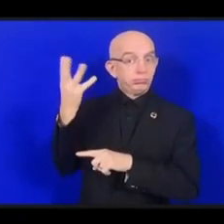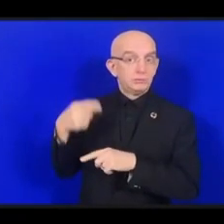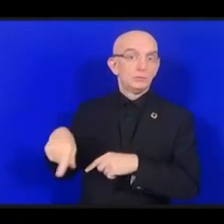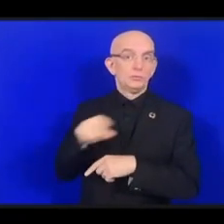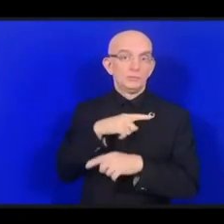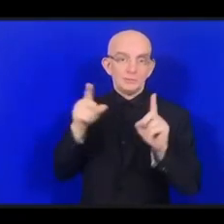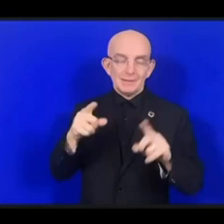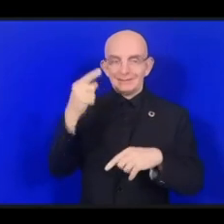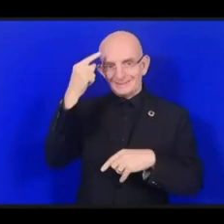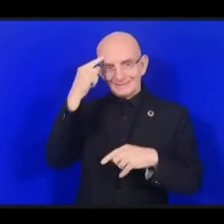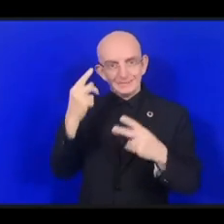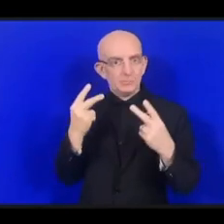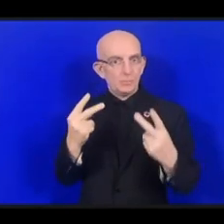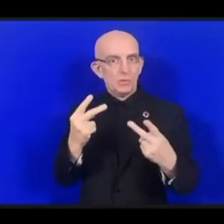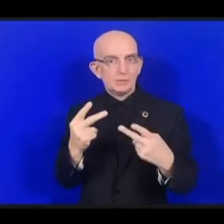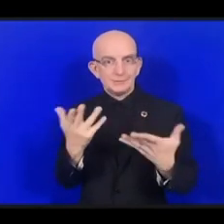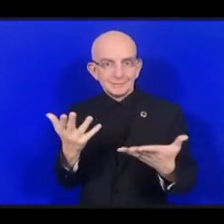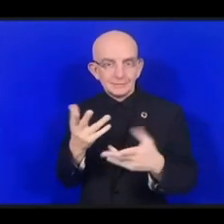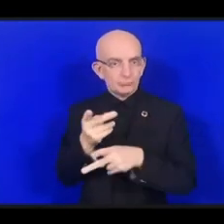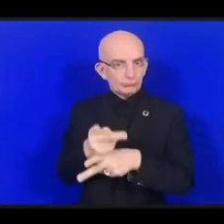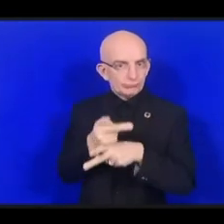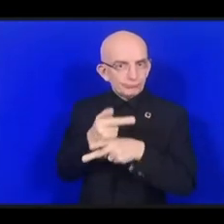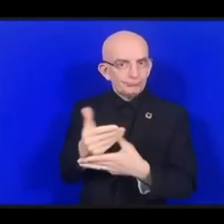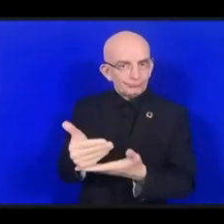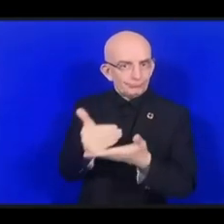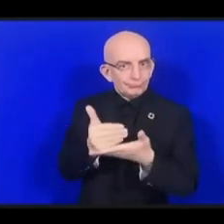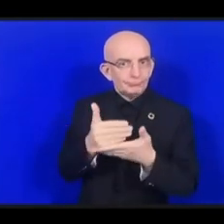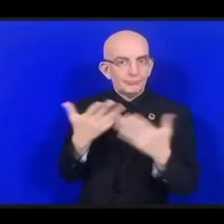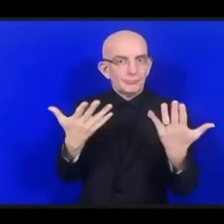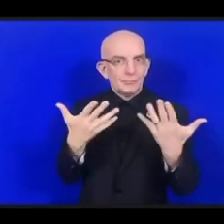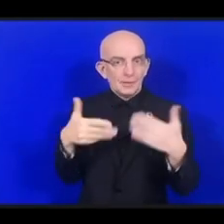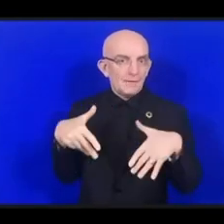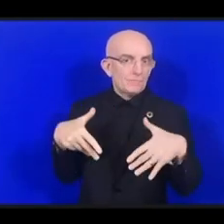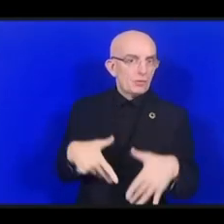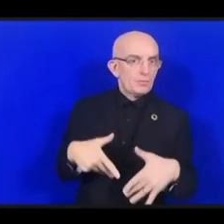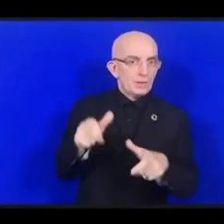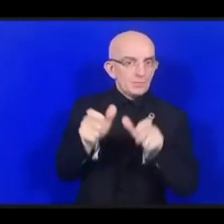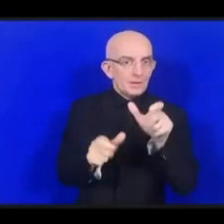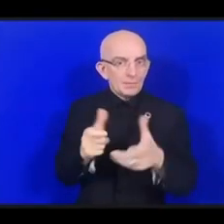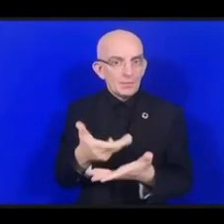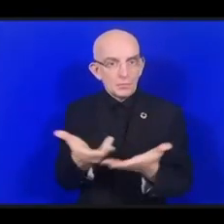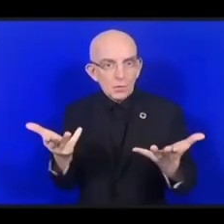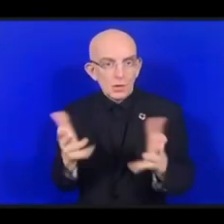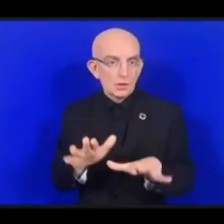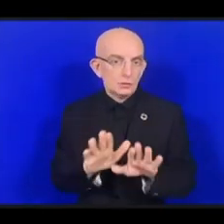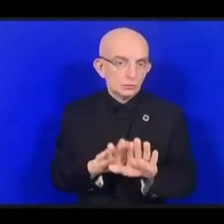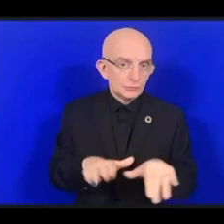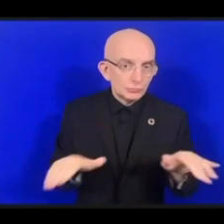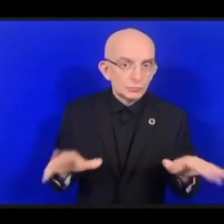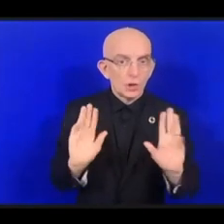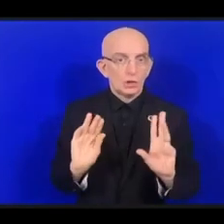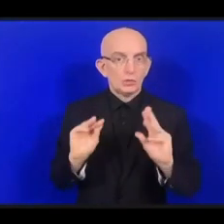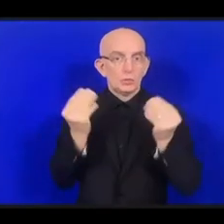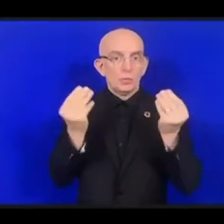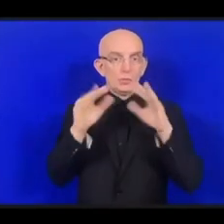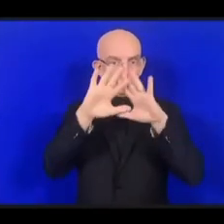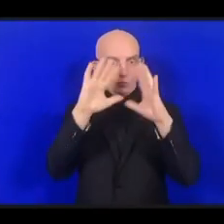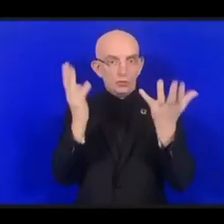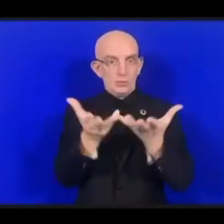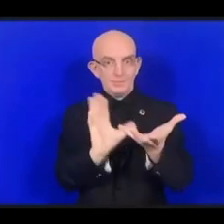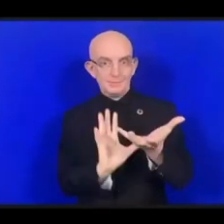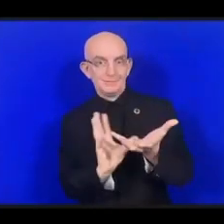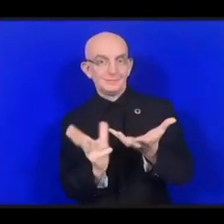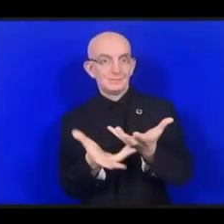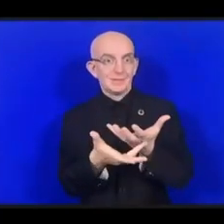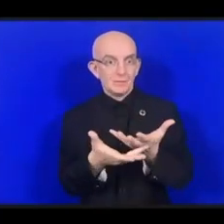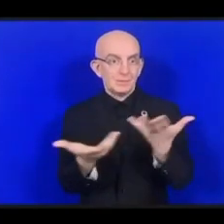на глобальном юге. Эти люди теряют свое наследие и свои дома. Мы в Бразилии сегодня сталкиваемся с